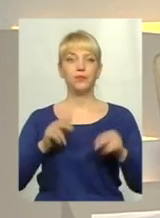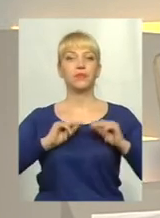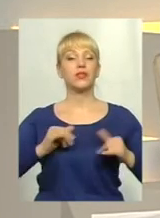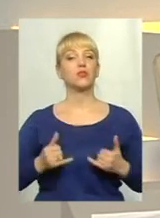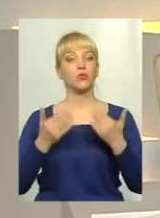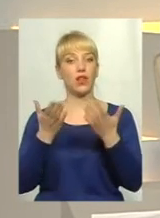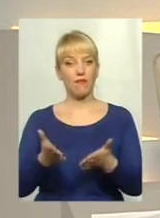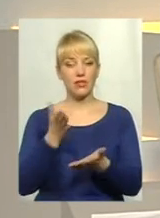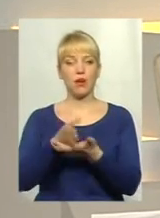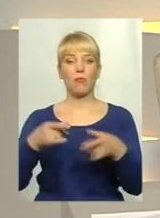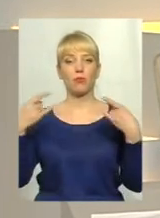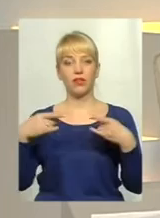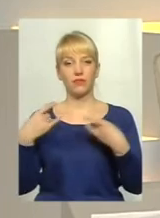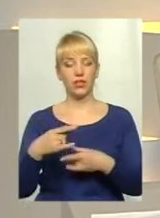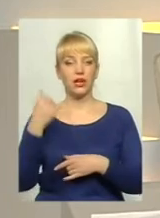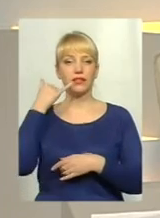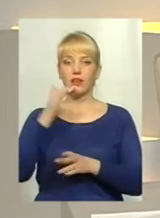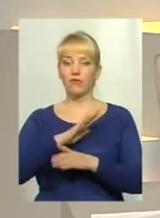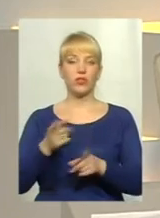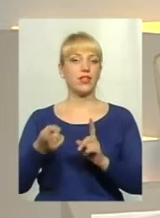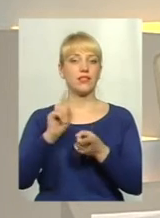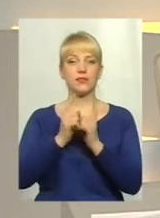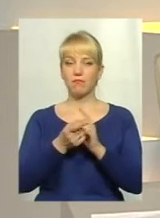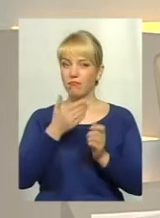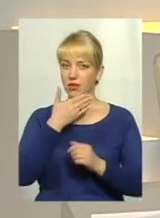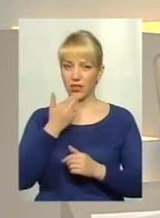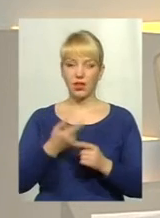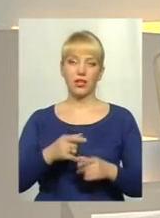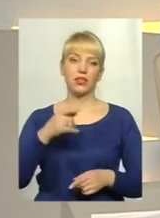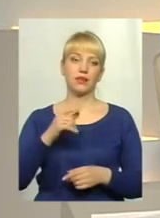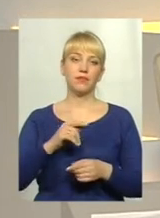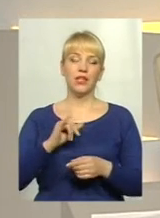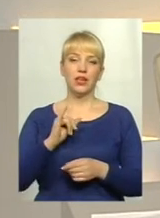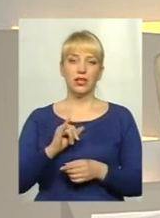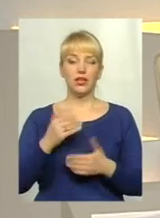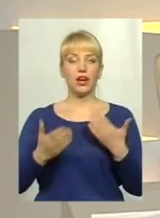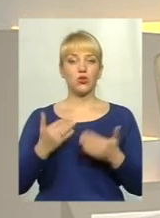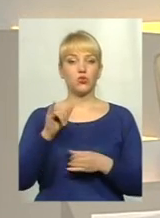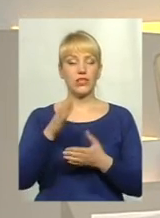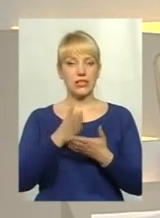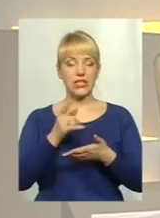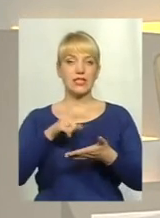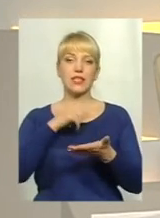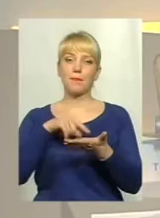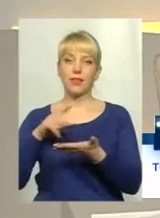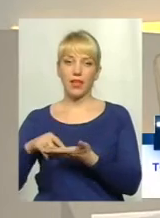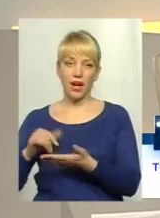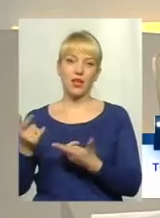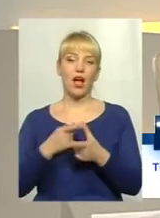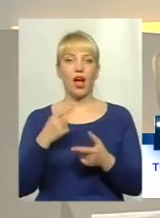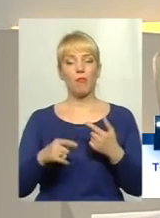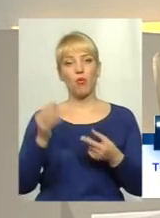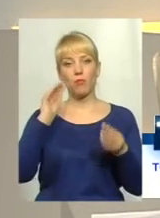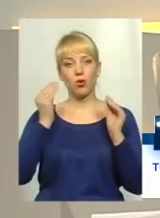для вас у прямому ефірі. Телефон для зв'язку незміни 61 90 60. Якщо у вас є запитання або ж